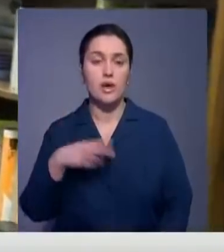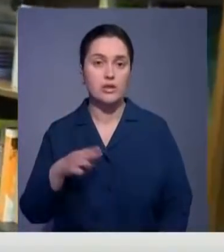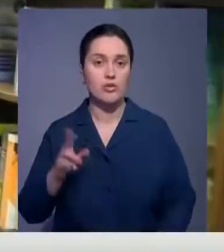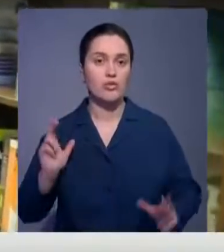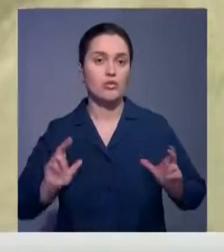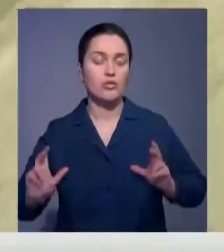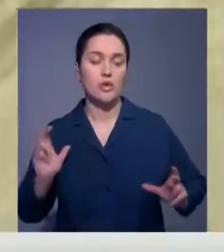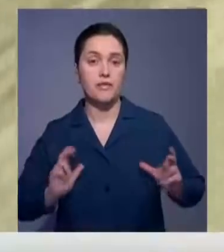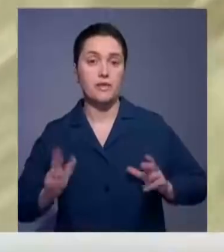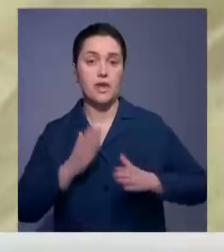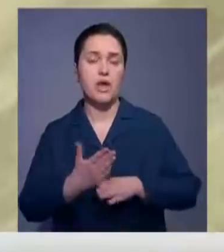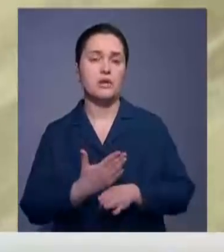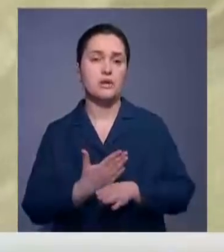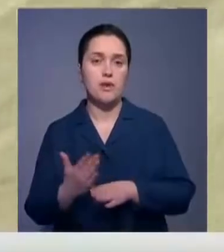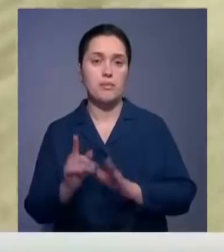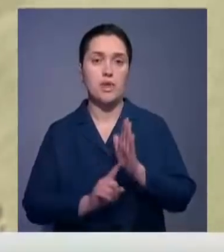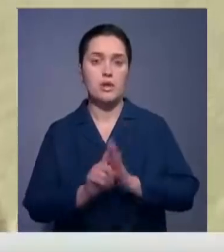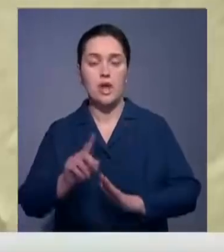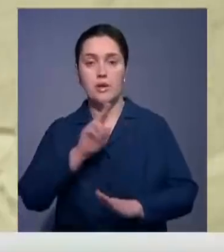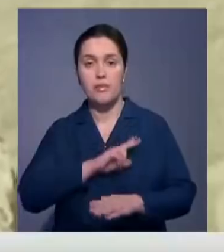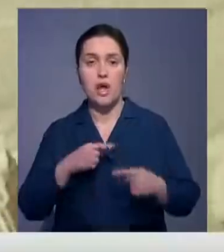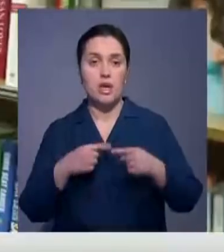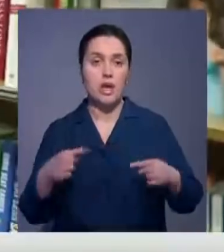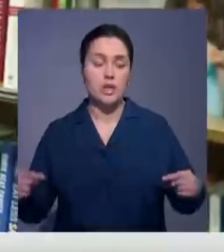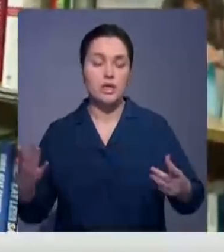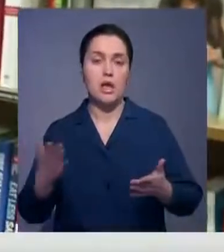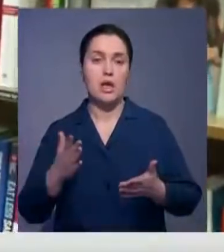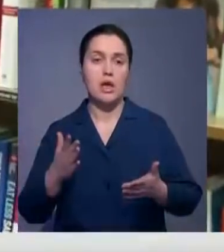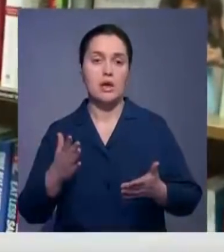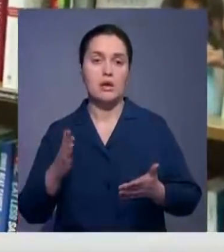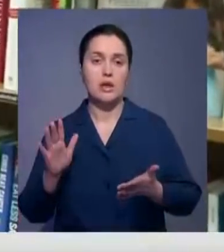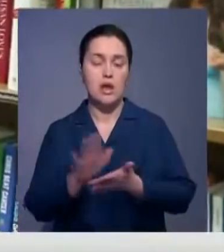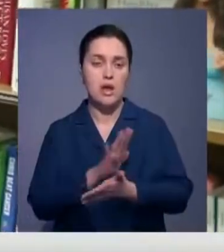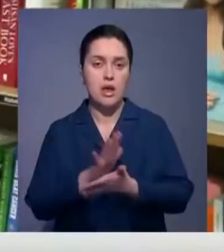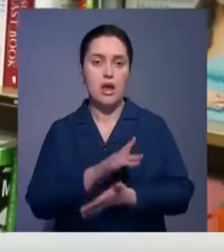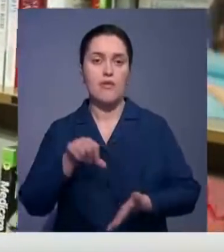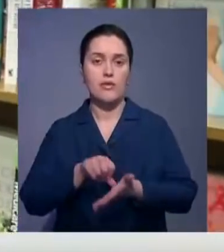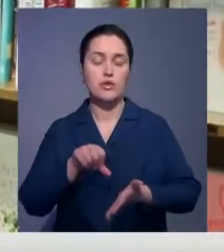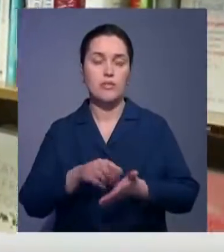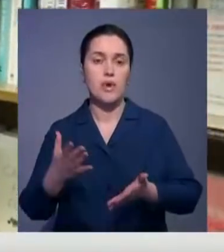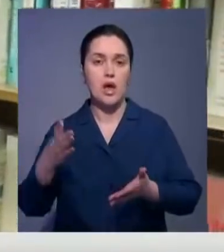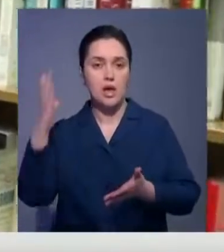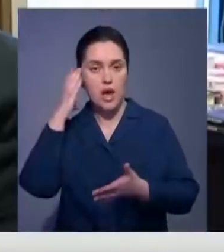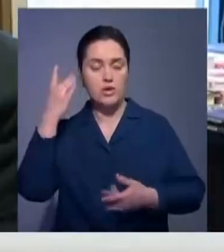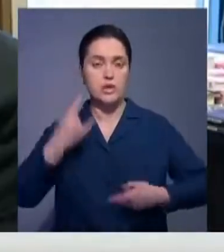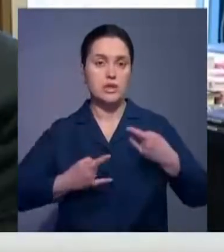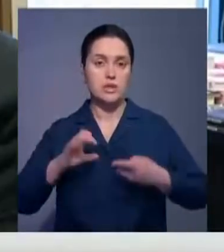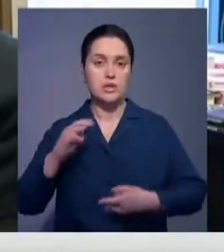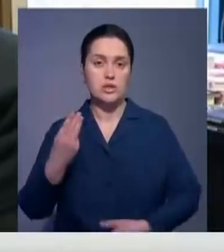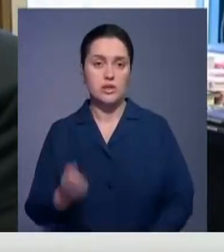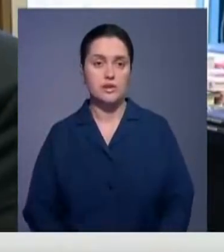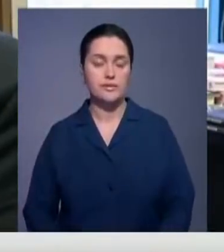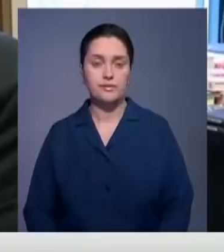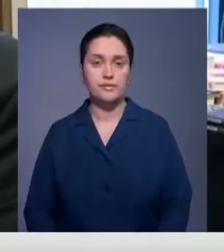университетах. Со временем он начинает сотрудничать с разными издательствами, выступает на радио и телевидении Соединенных Штатов. Мне